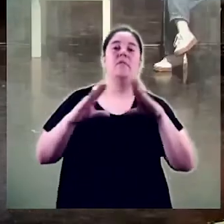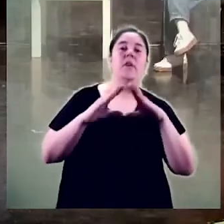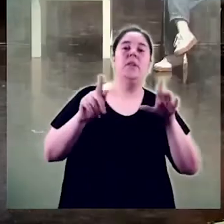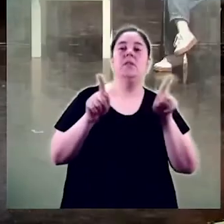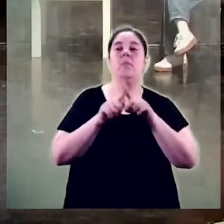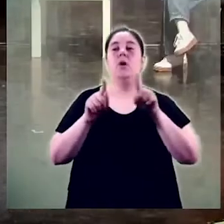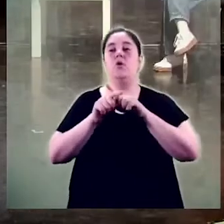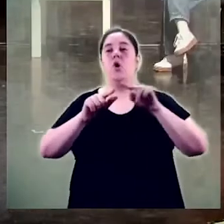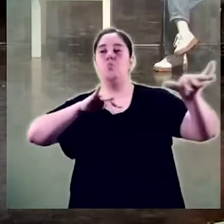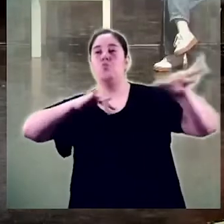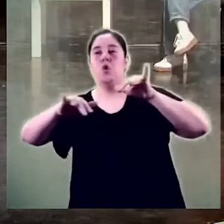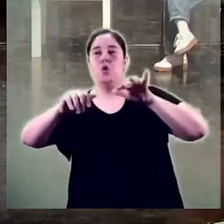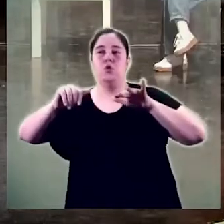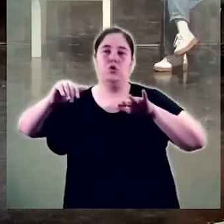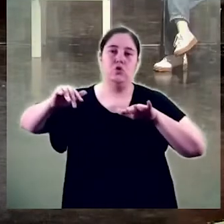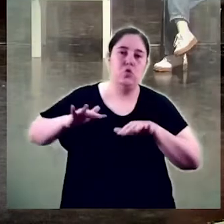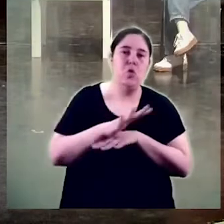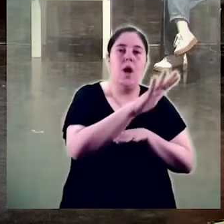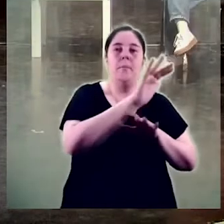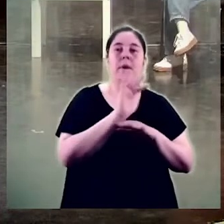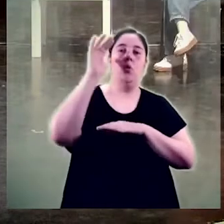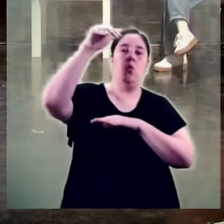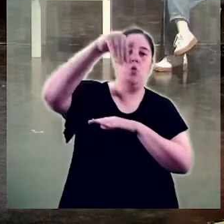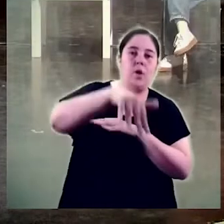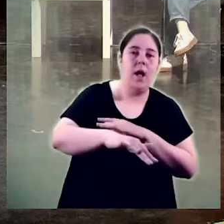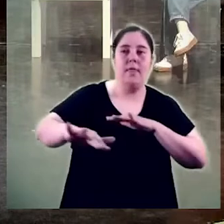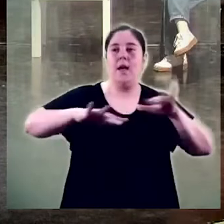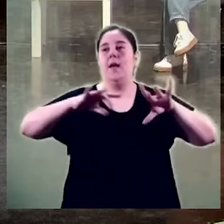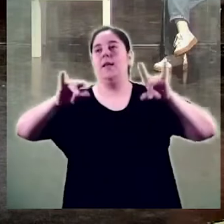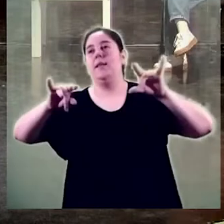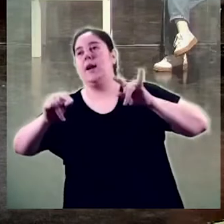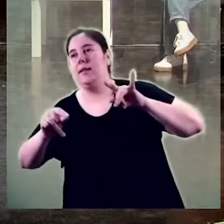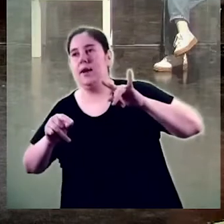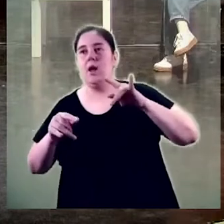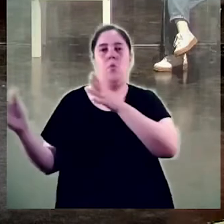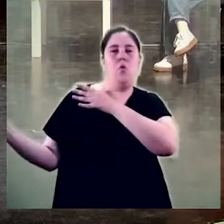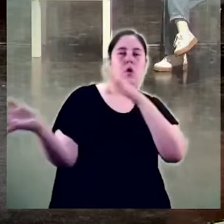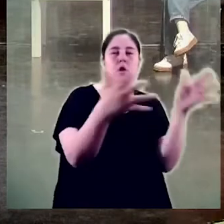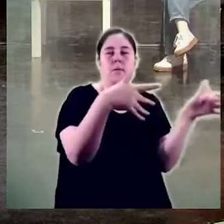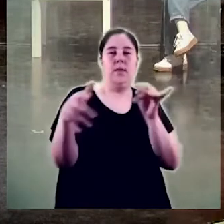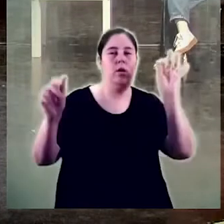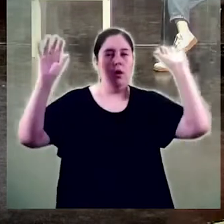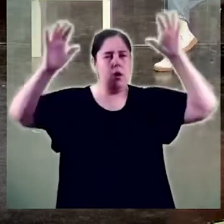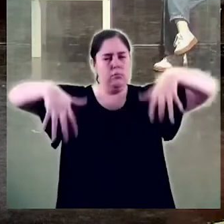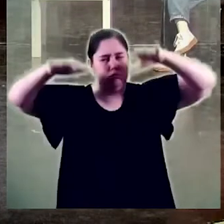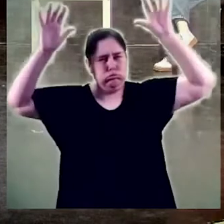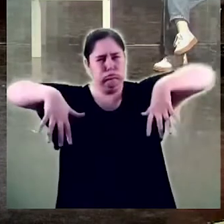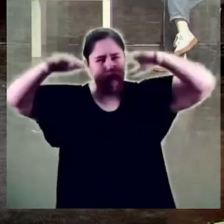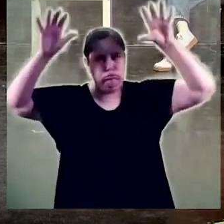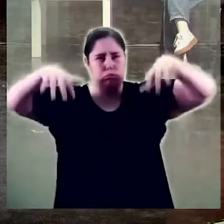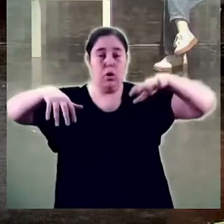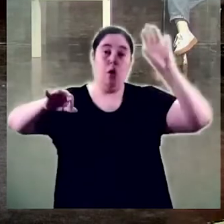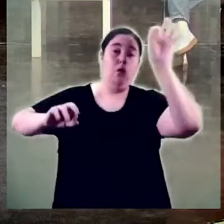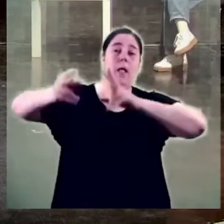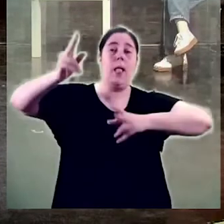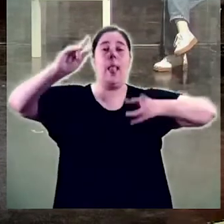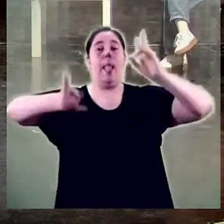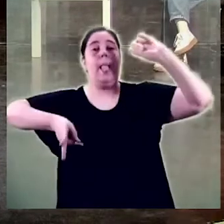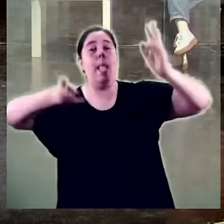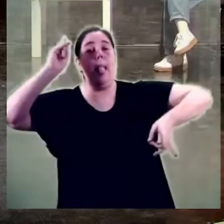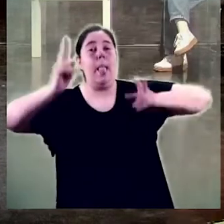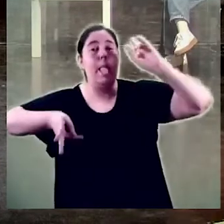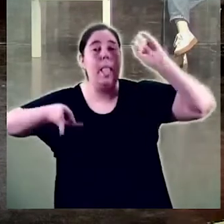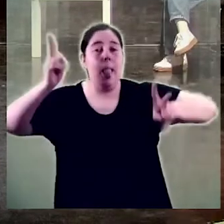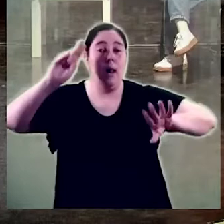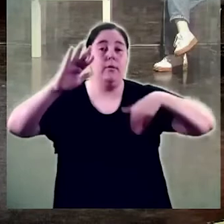tsunami una nova onada un terratrèmol un horatge un bandaval o un plúgim d'aquell que cau gairebé imperceptiblement i